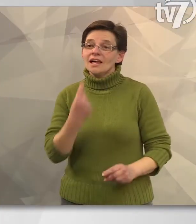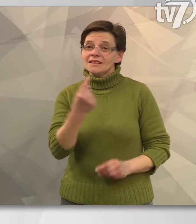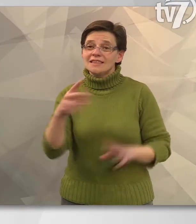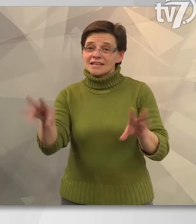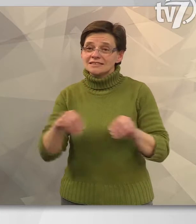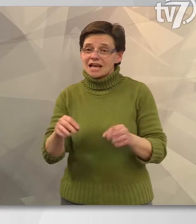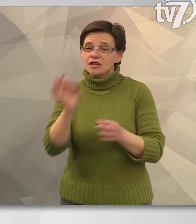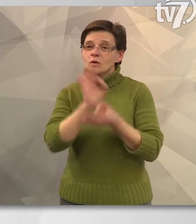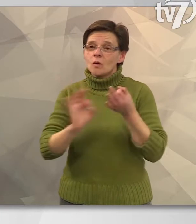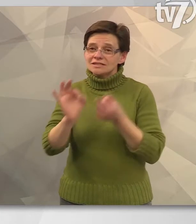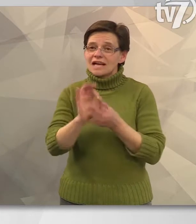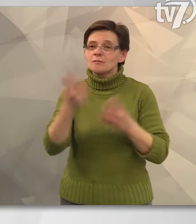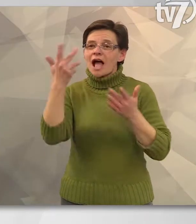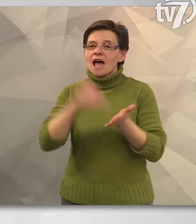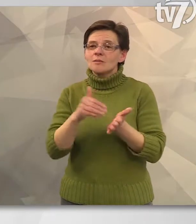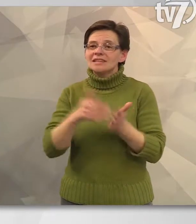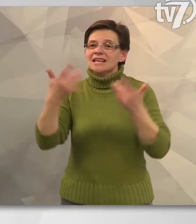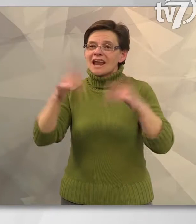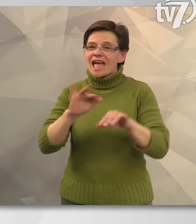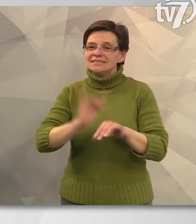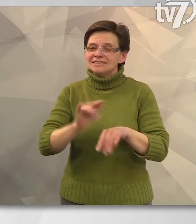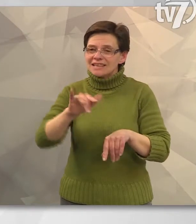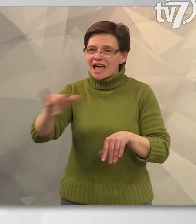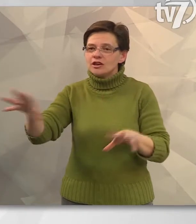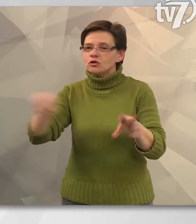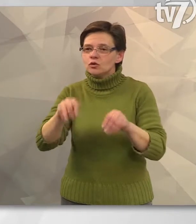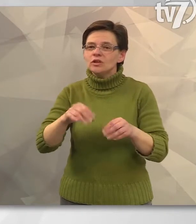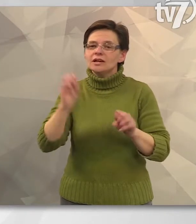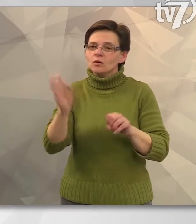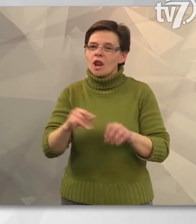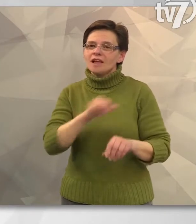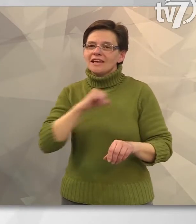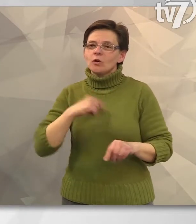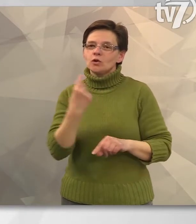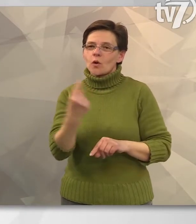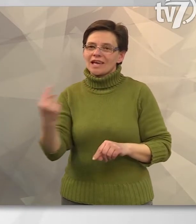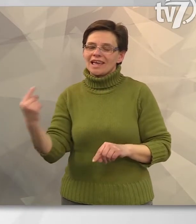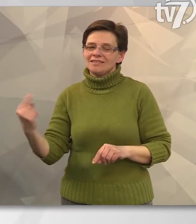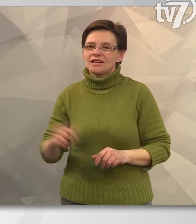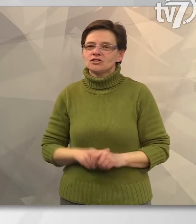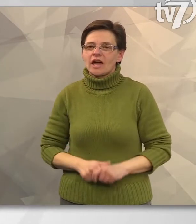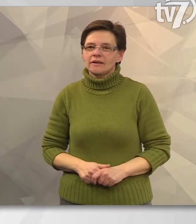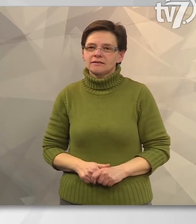TESZEDD! Országszerte 3000 helyszínen gyűjtik a hulladékot az önkéntesek.